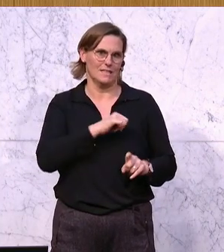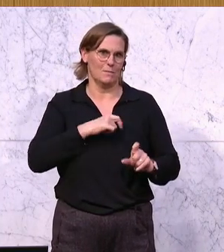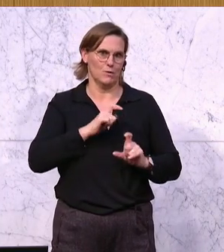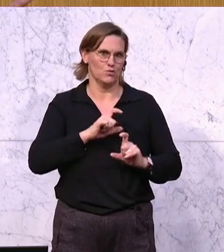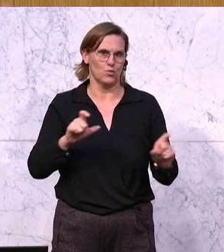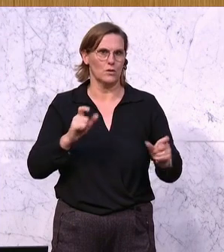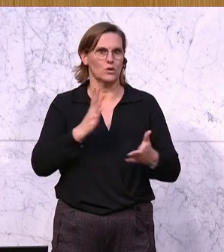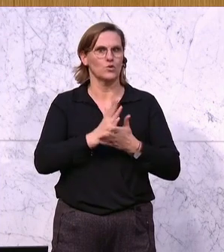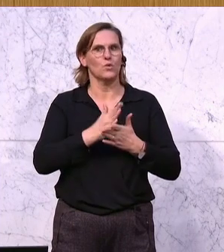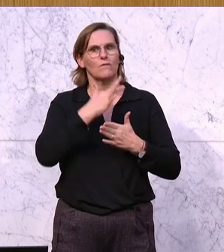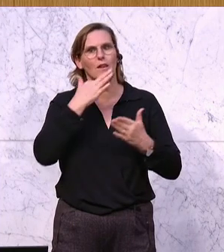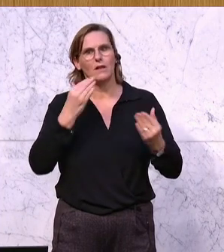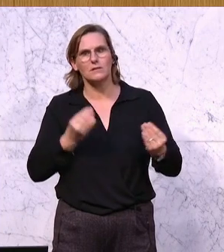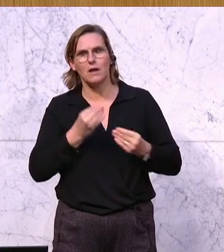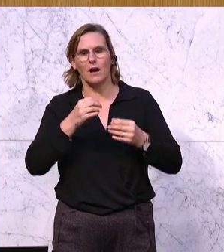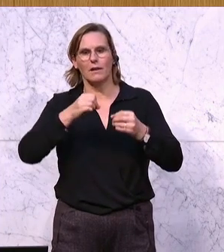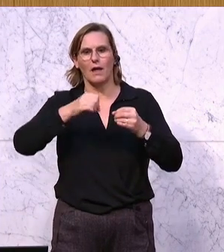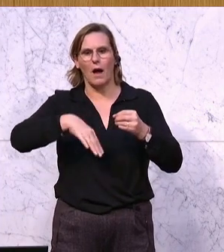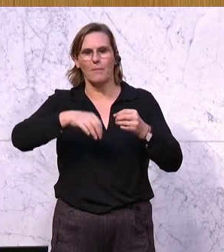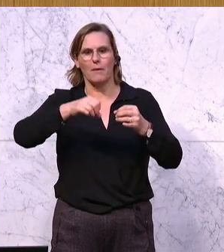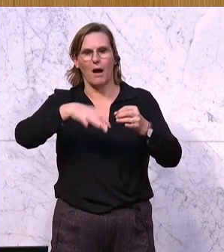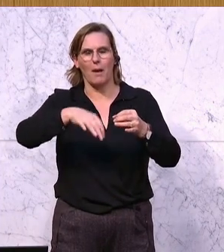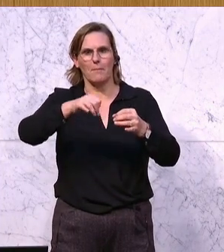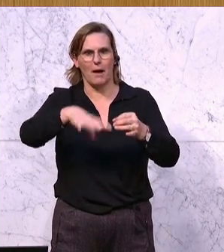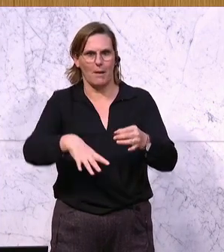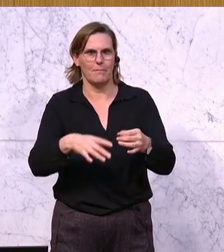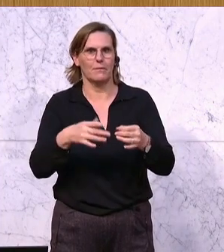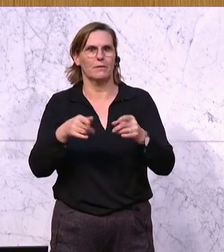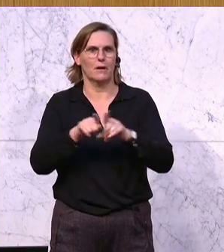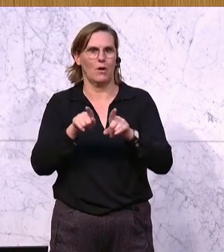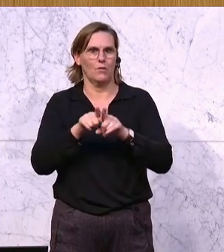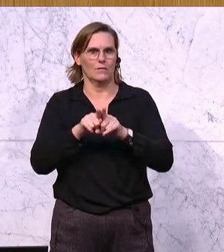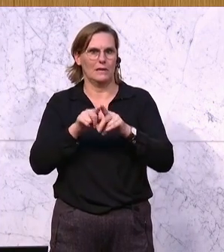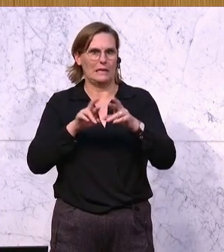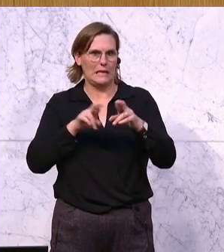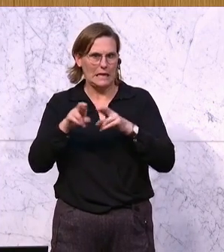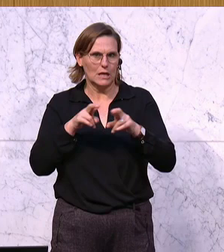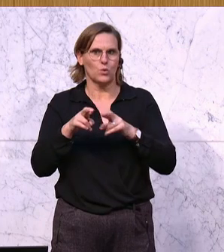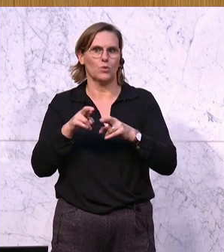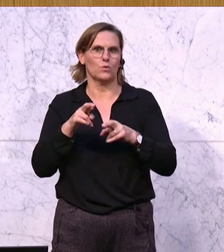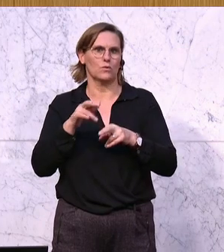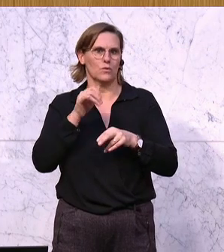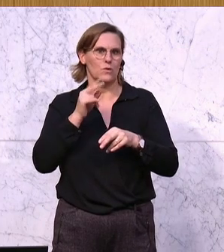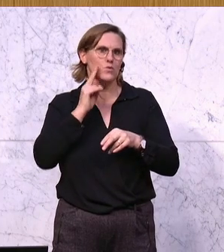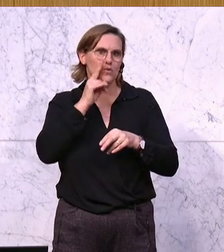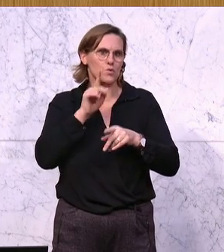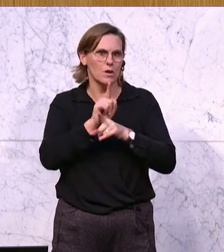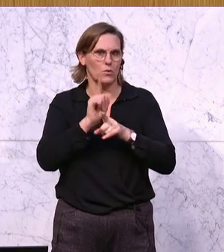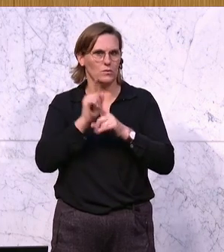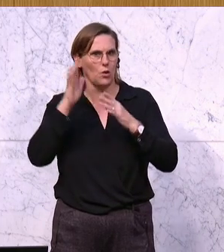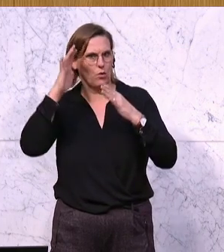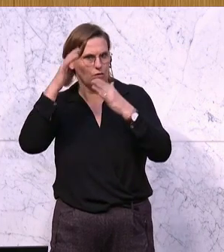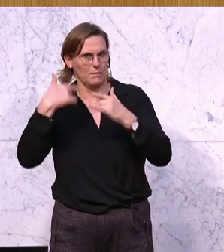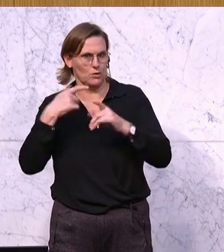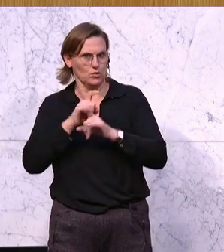Versäumnisse, dass letztendlich dieser Koalition aus den Grünen und der ÖVP geschuldet ist. Denn auch die Erwartungshaltung für das Jahr